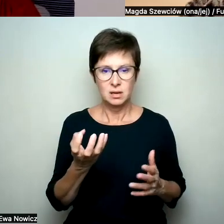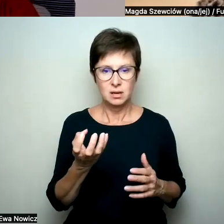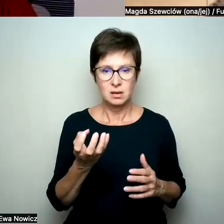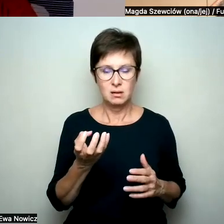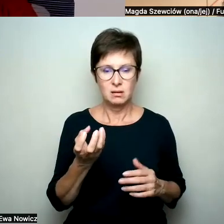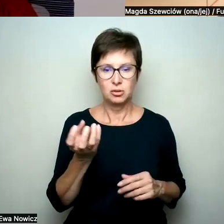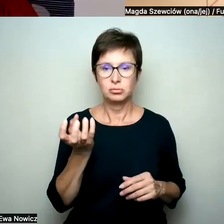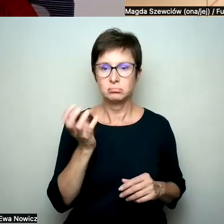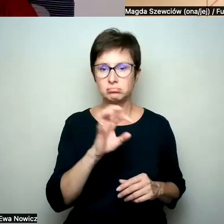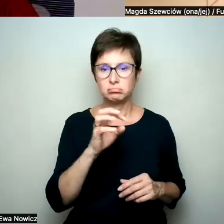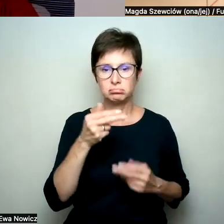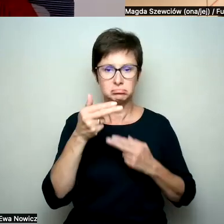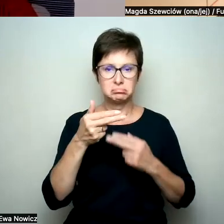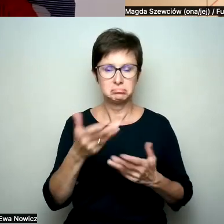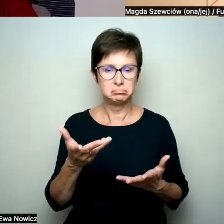pominąć.